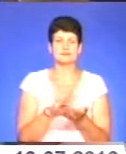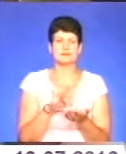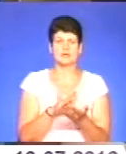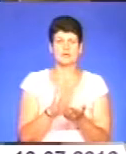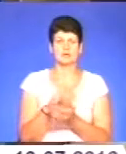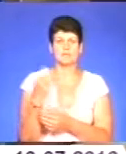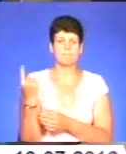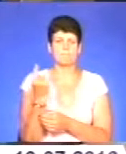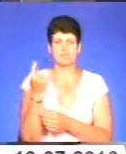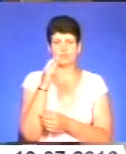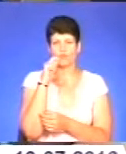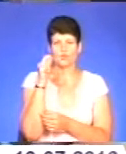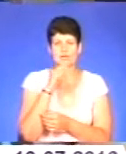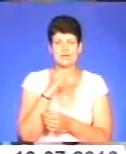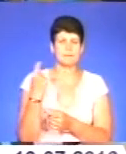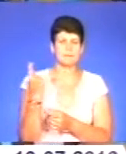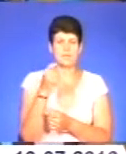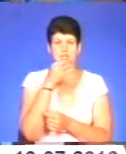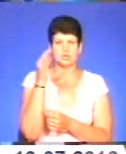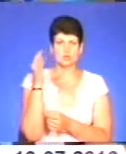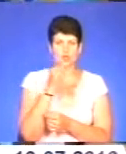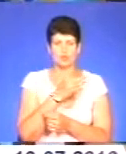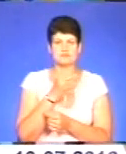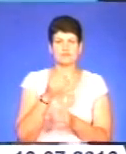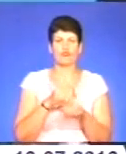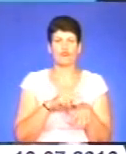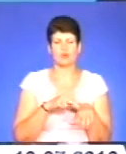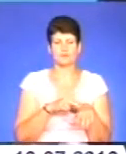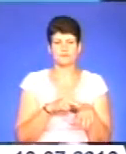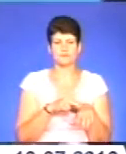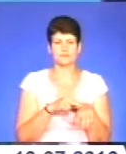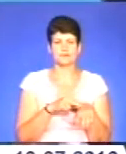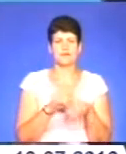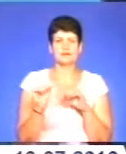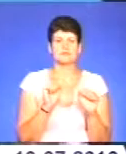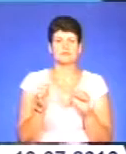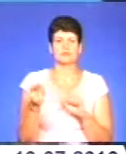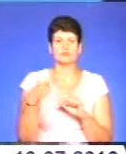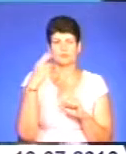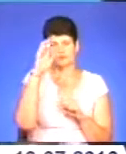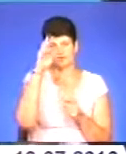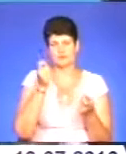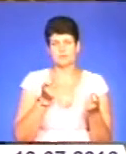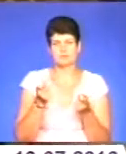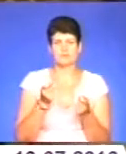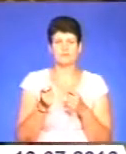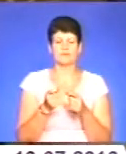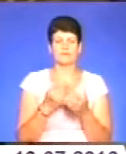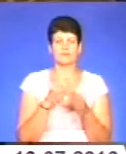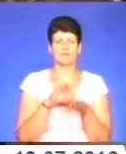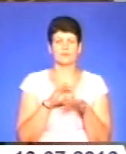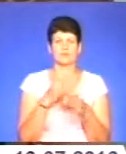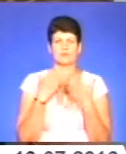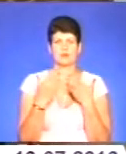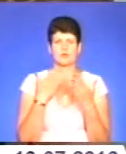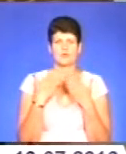перший в Україні, перший досвід таких навчань патрульної поліції. Керівництво Тернопільської облдержадміністрації веде переговори з